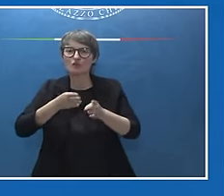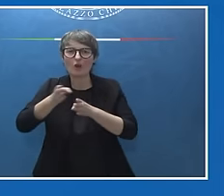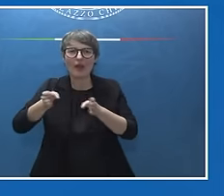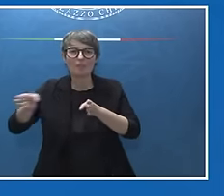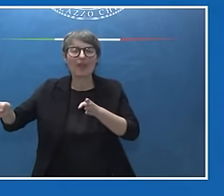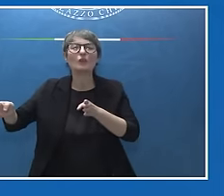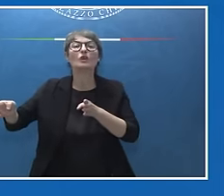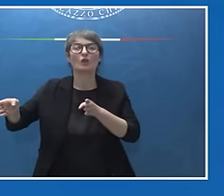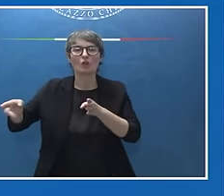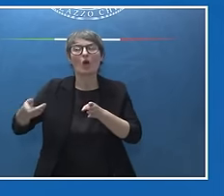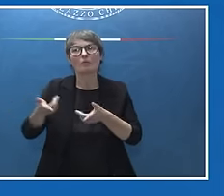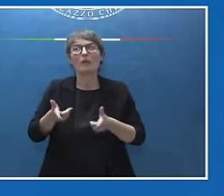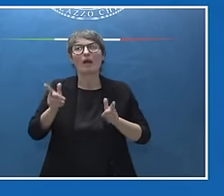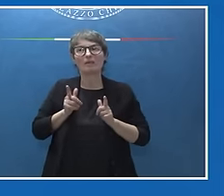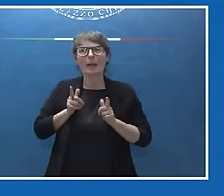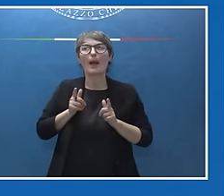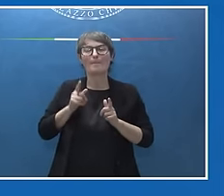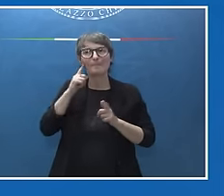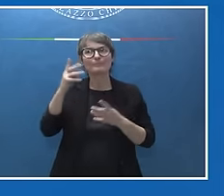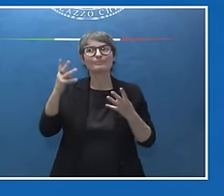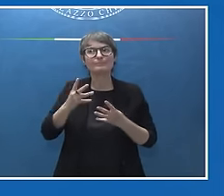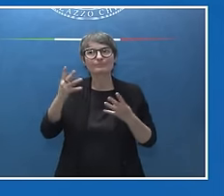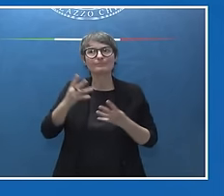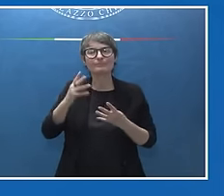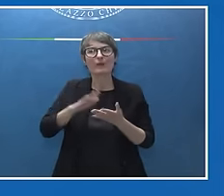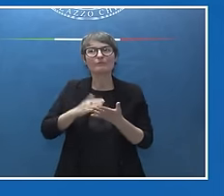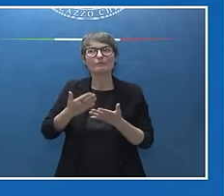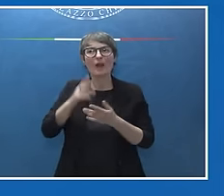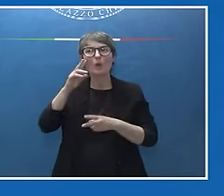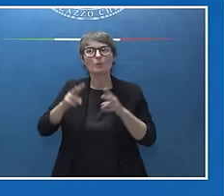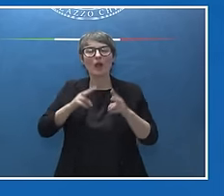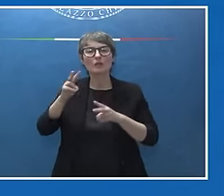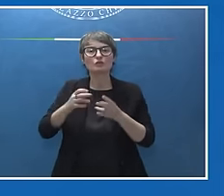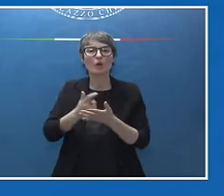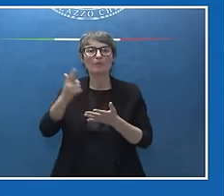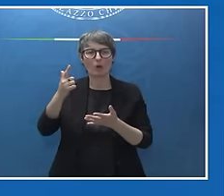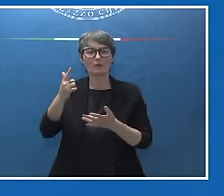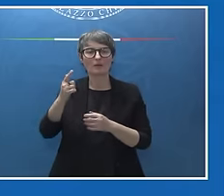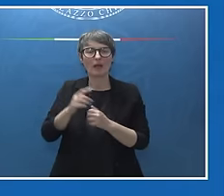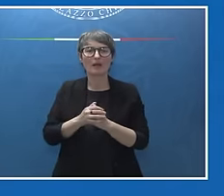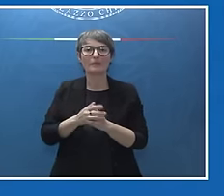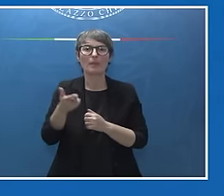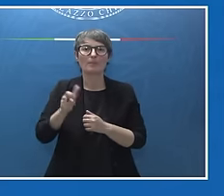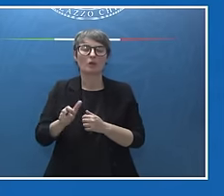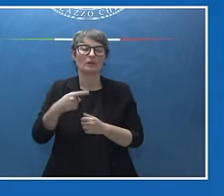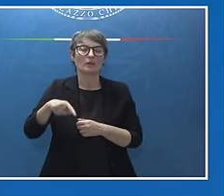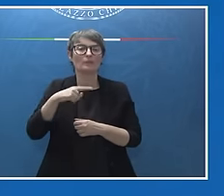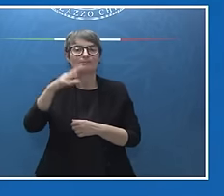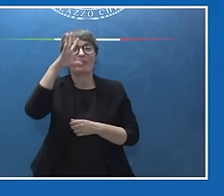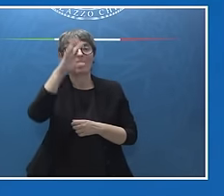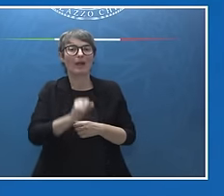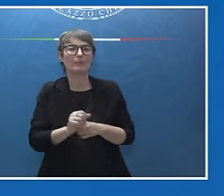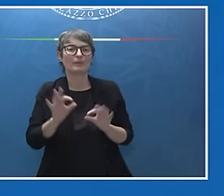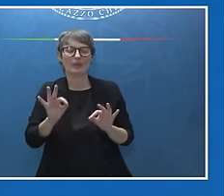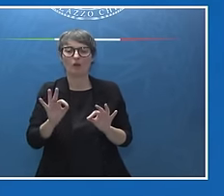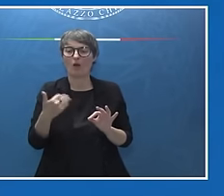fare delle valutazioni che sono molto importanti perché, come ci siamo purtroppo dovuti rendere conto quando sono arrivati